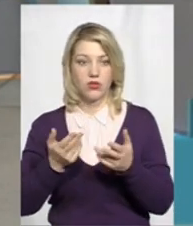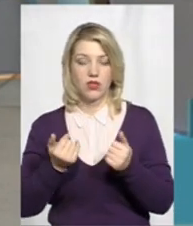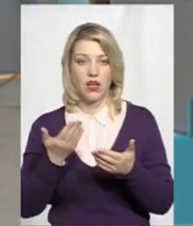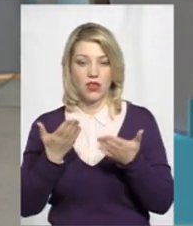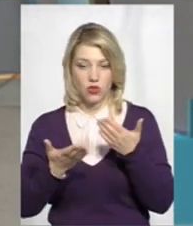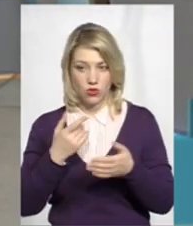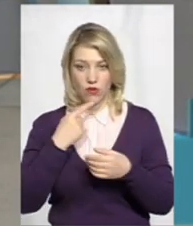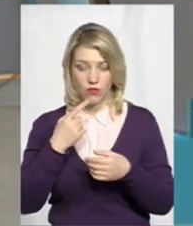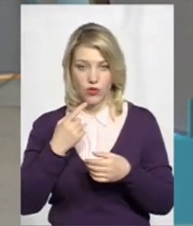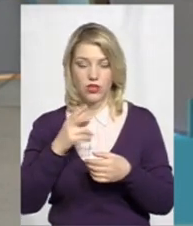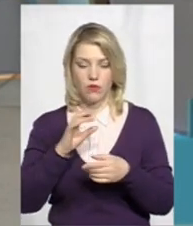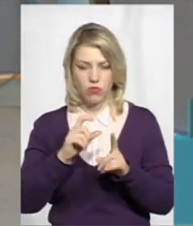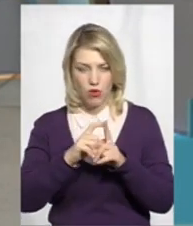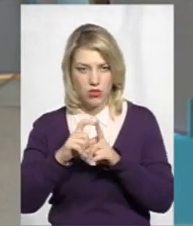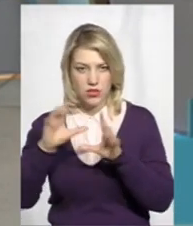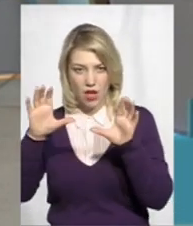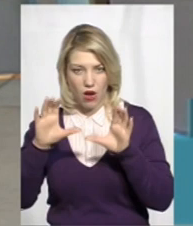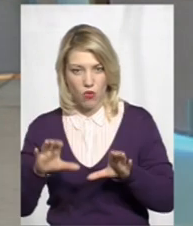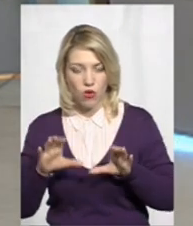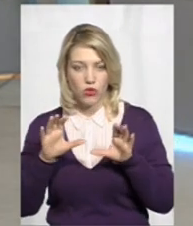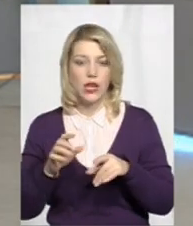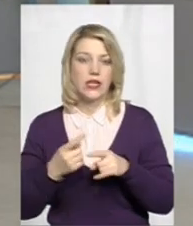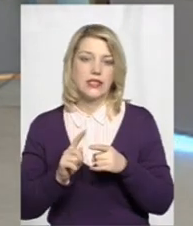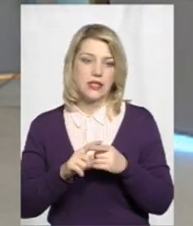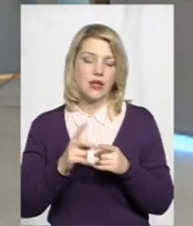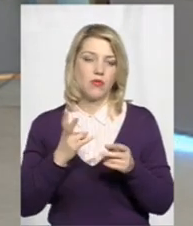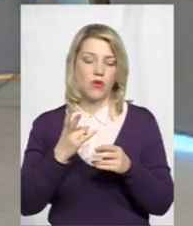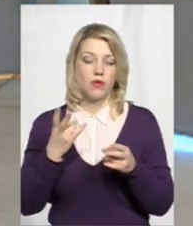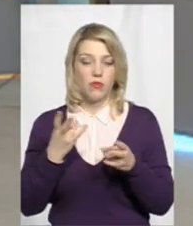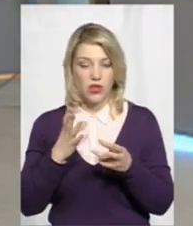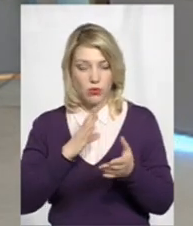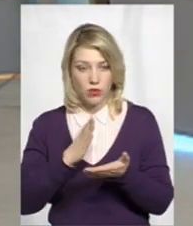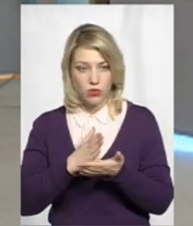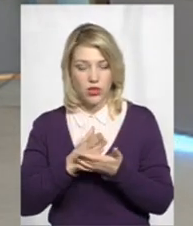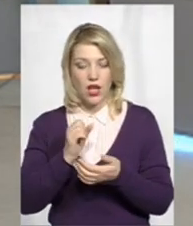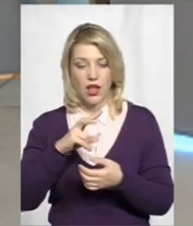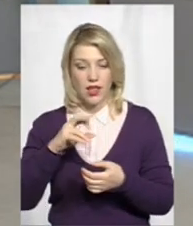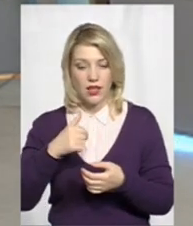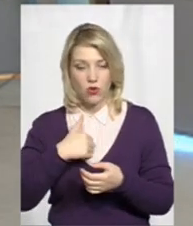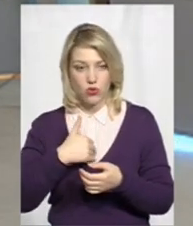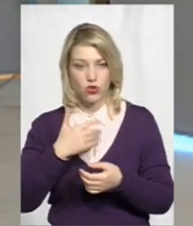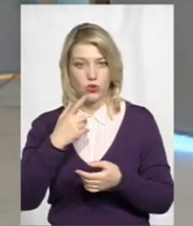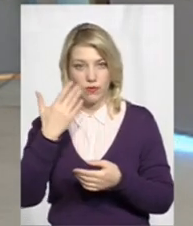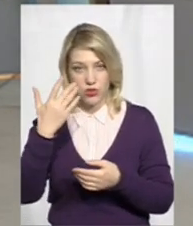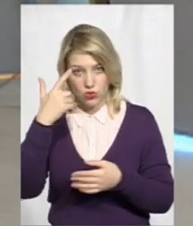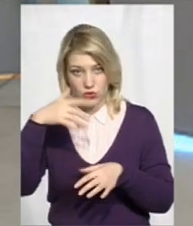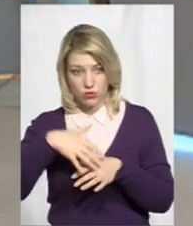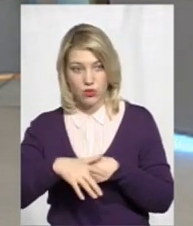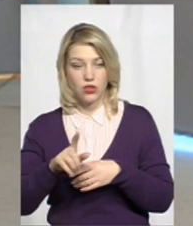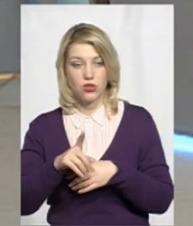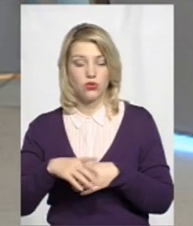йти буквально по букві закону, то воно мало би мати місце. Але я хочу, щоби зрозуміли, що